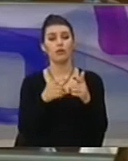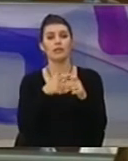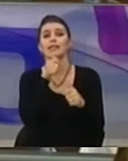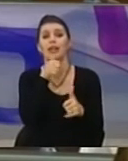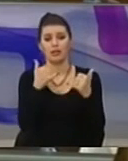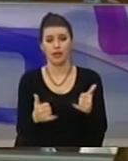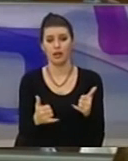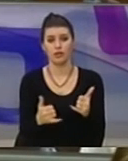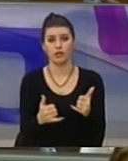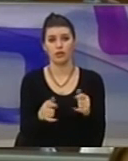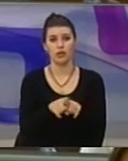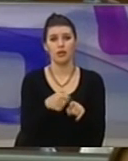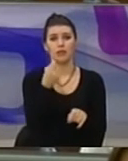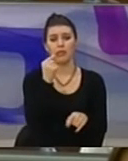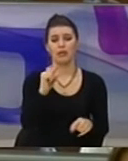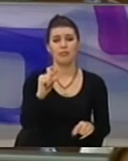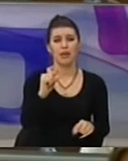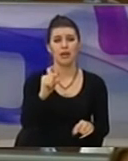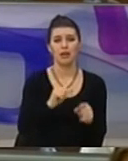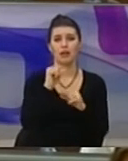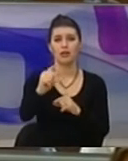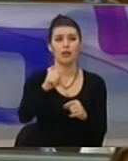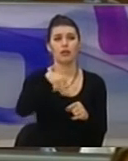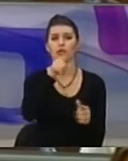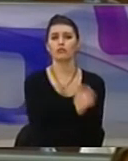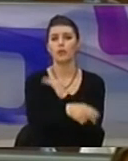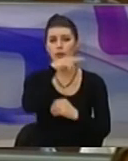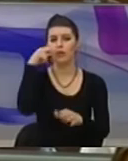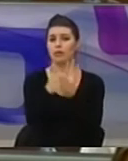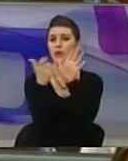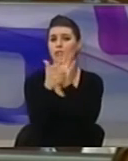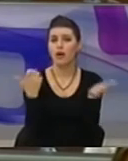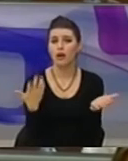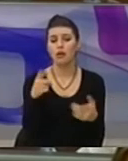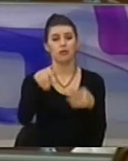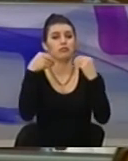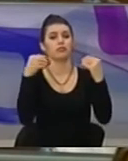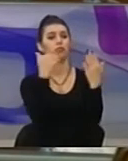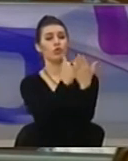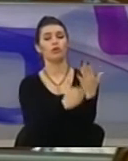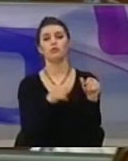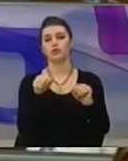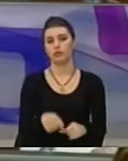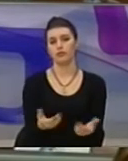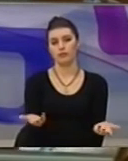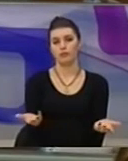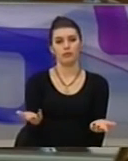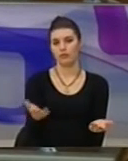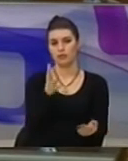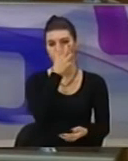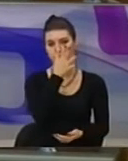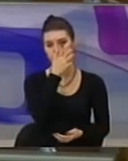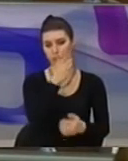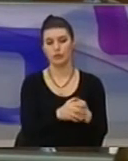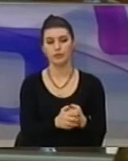koha që për një shumë të vogël vritën qytetarë dhe jo po flesënë për një program qeveretarë këto ju lutem. Pas ta i pasojme